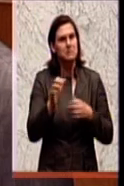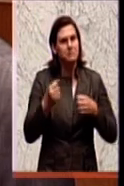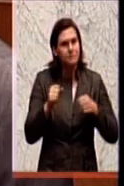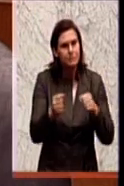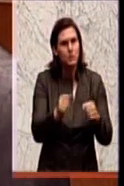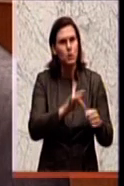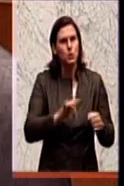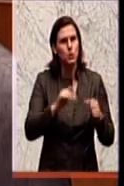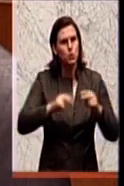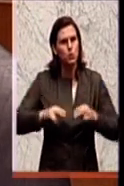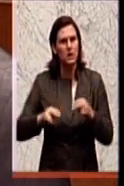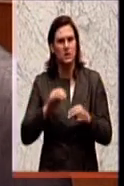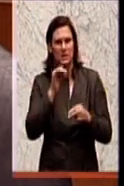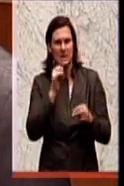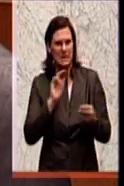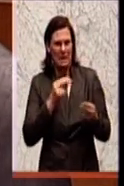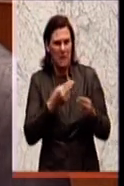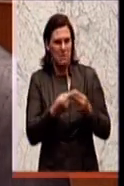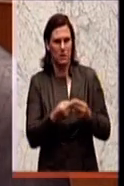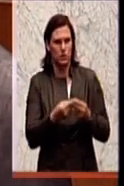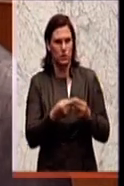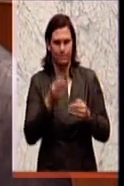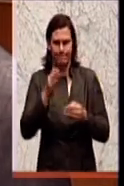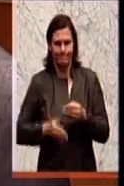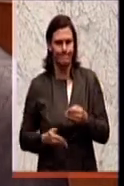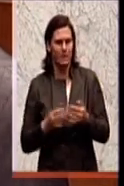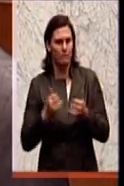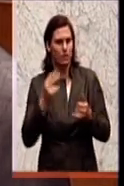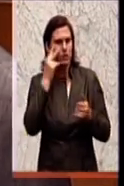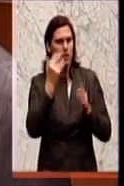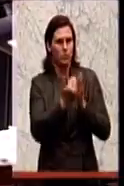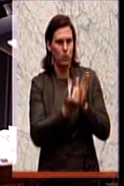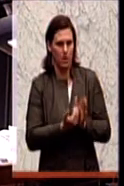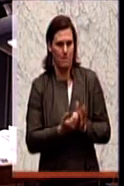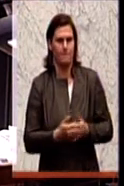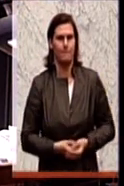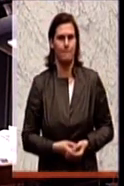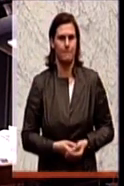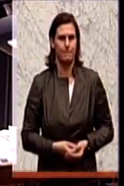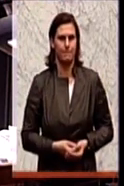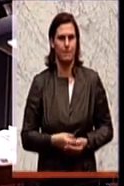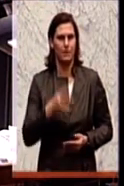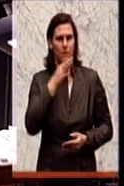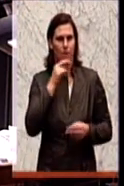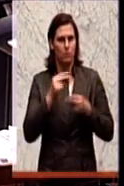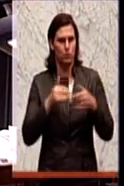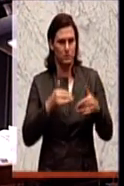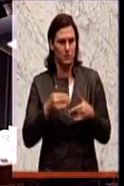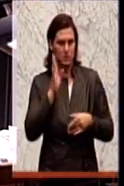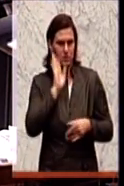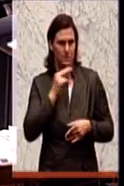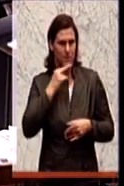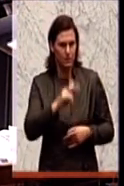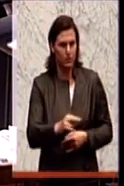Grundrechtsnichtkonformen Zustand zu beenden? Wie schauen Ihre Programme diesbezüglich aus? Frau Bundesministerin. Vielen